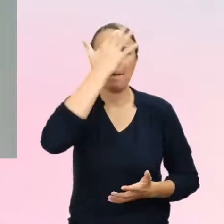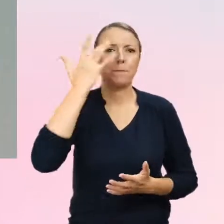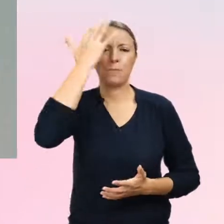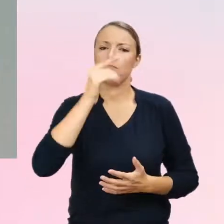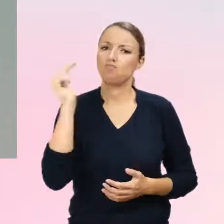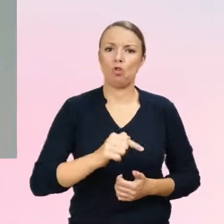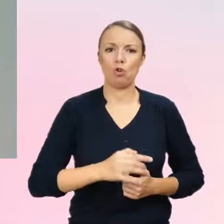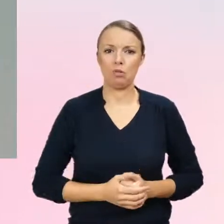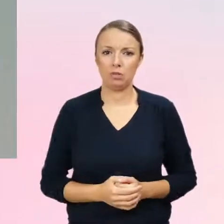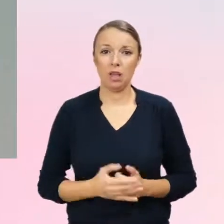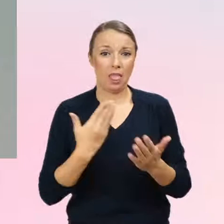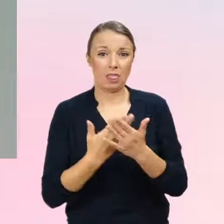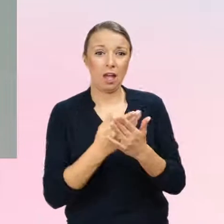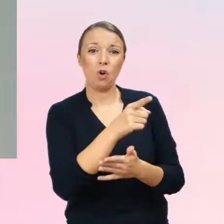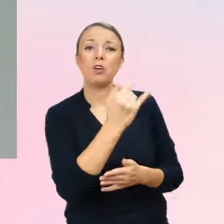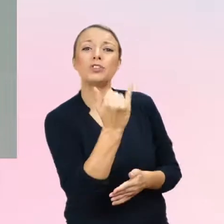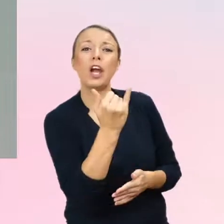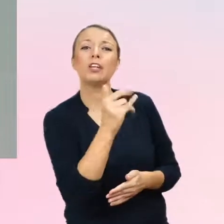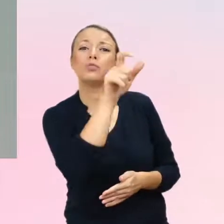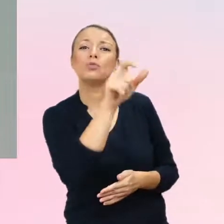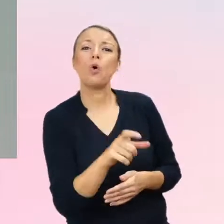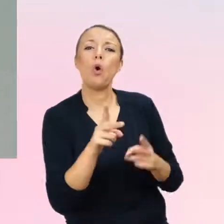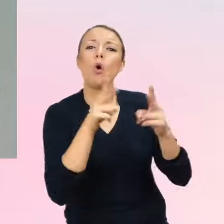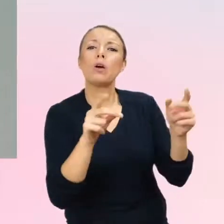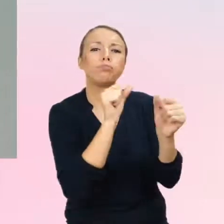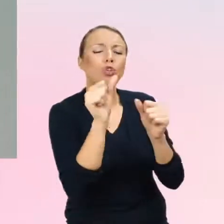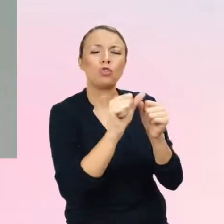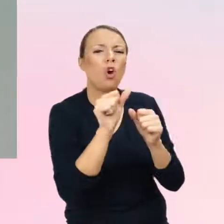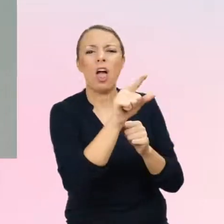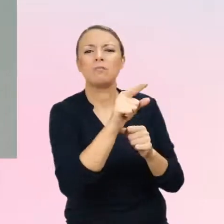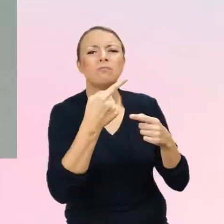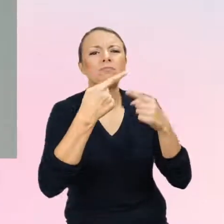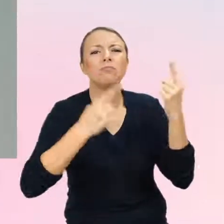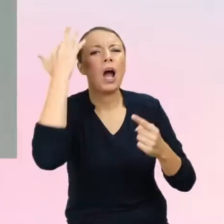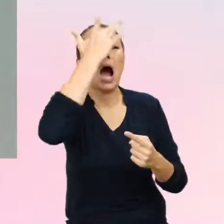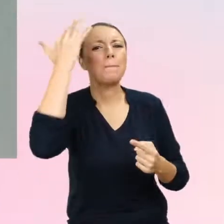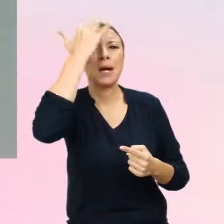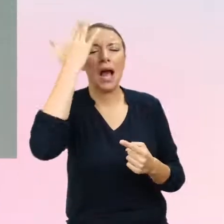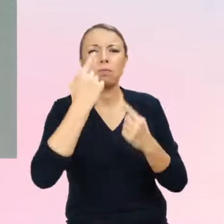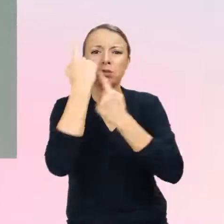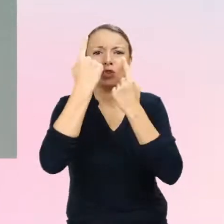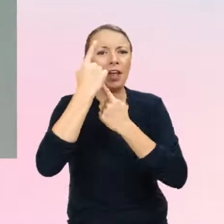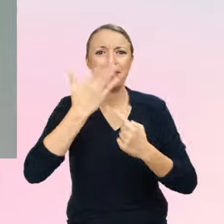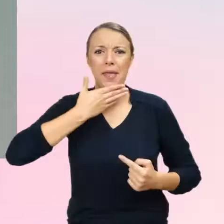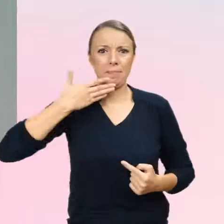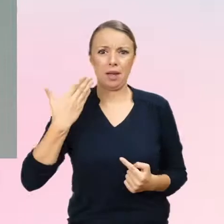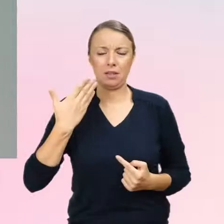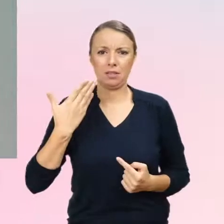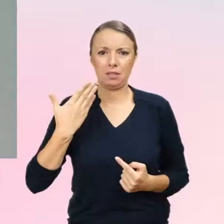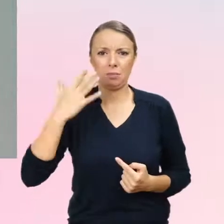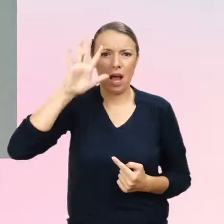przedszkolak tego nie będzie robił, a w badaniach raczej nie określamy już tego jako